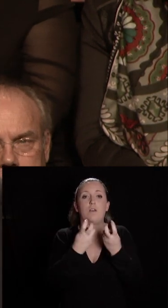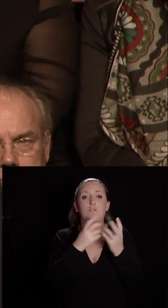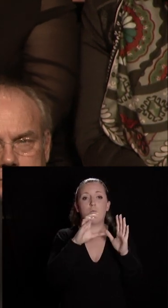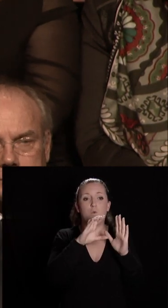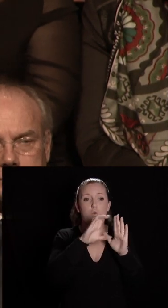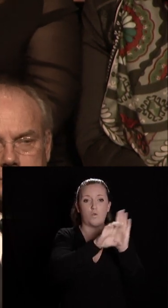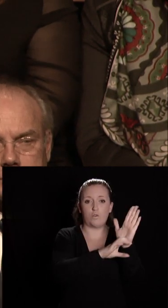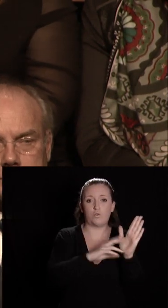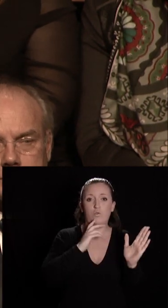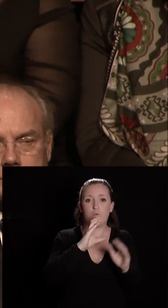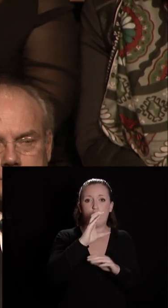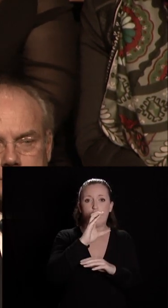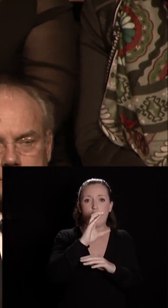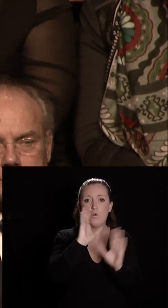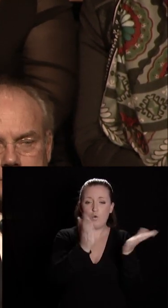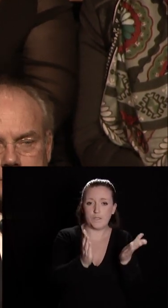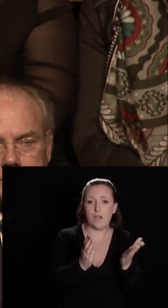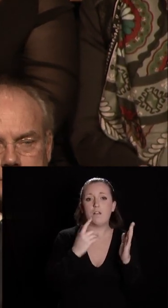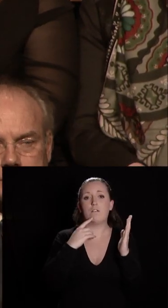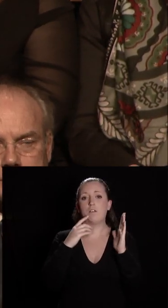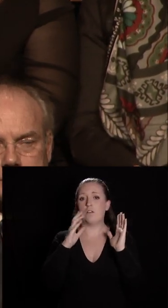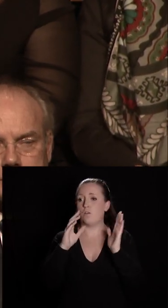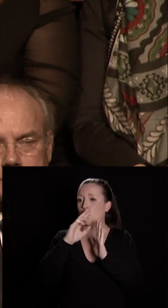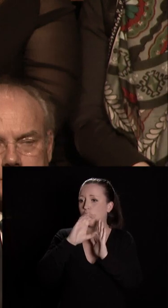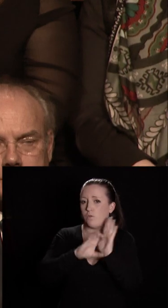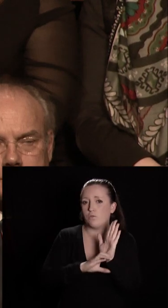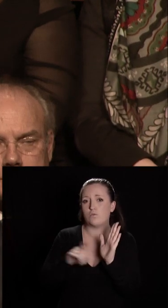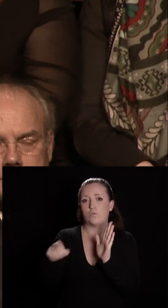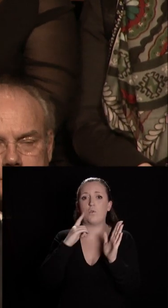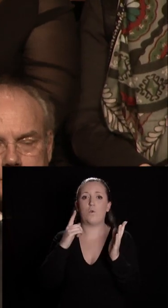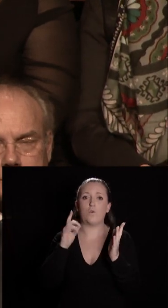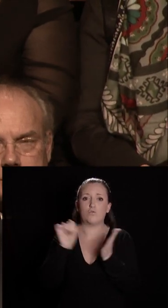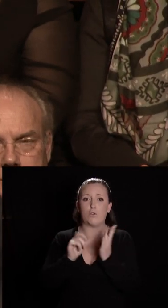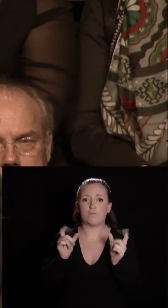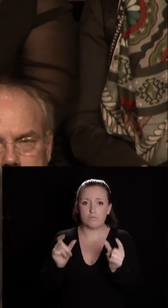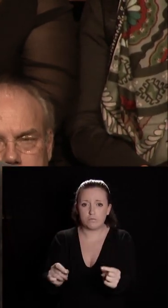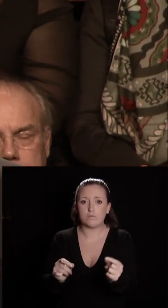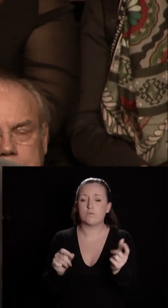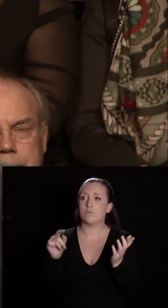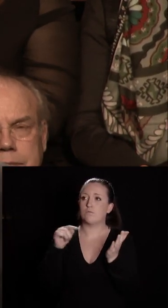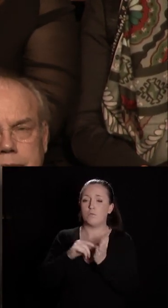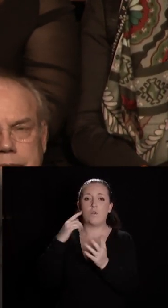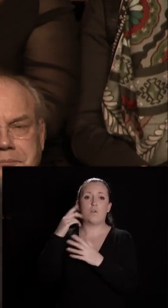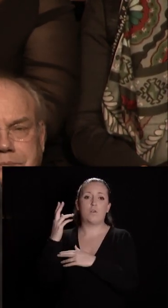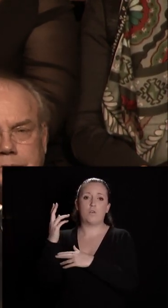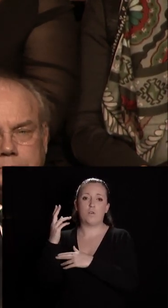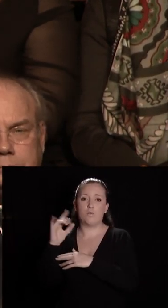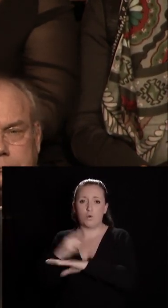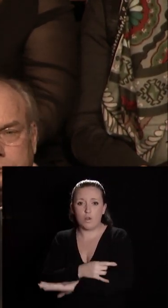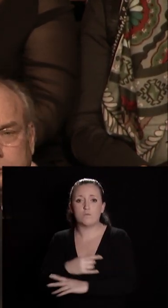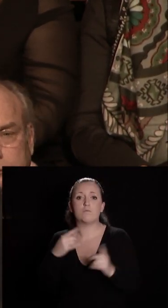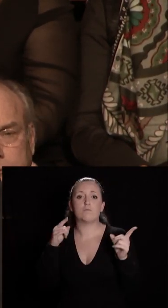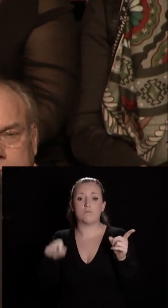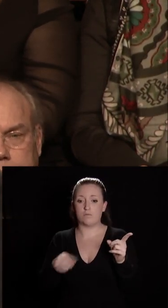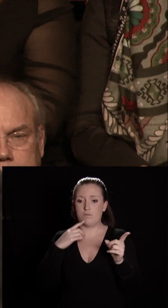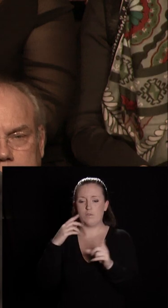CHU, avec le centre Georges-François Leclerc, avec l'université de Bourgogne, avec le pôle BF Care pour travailler